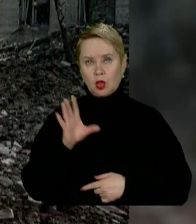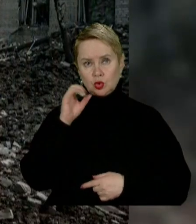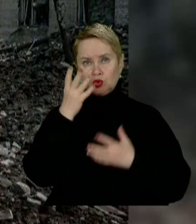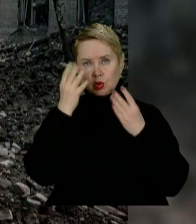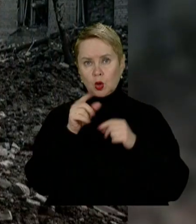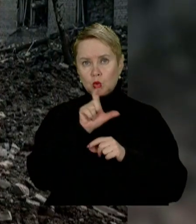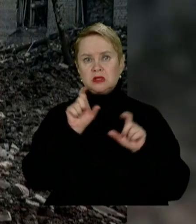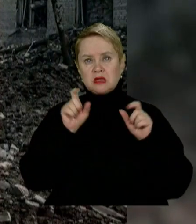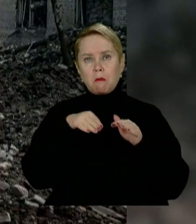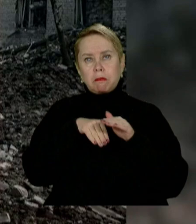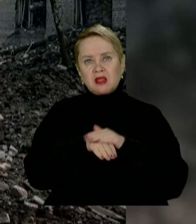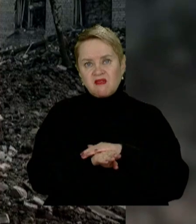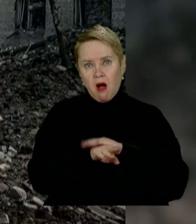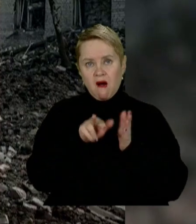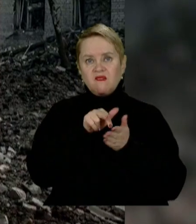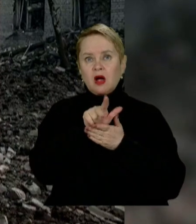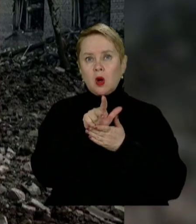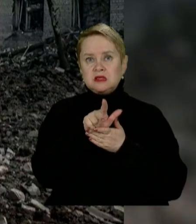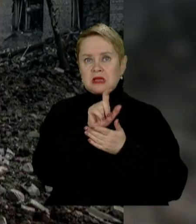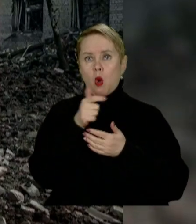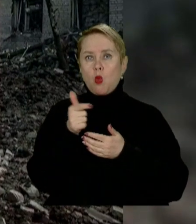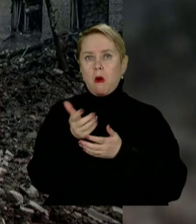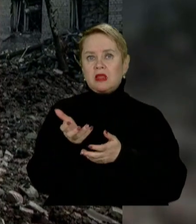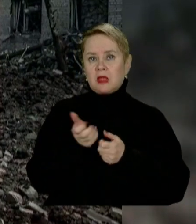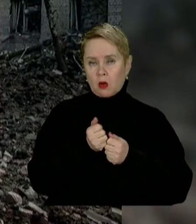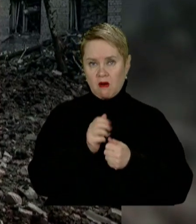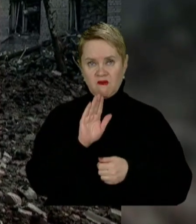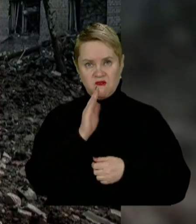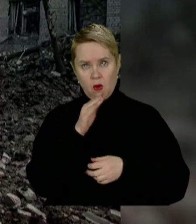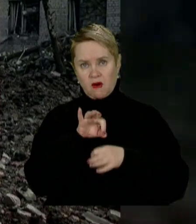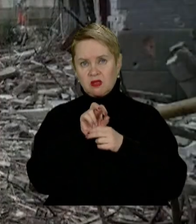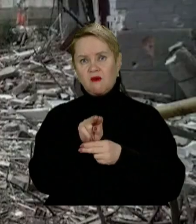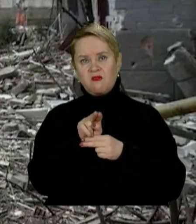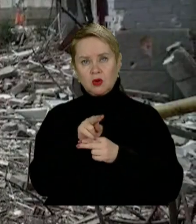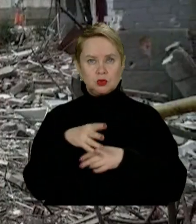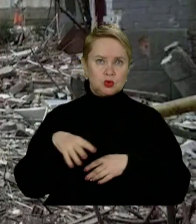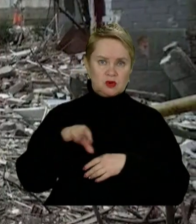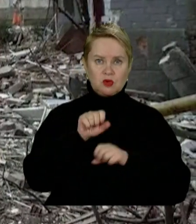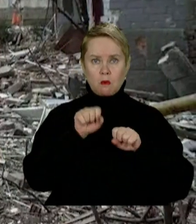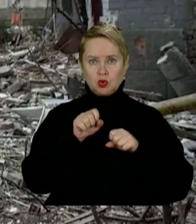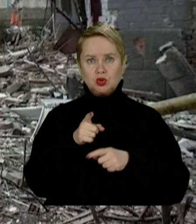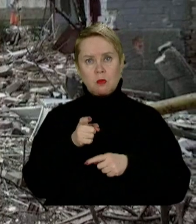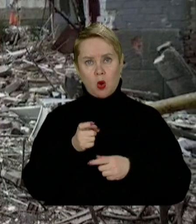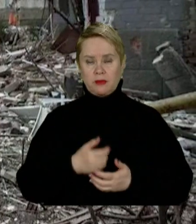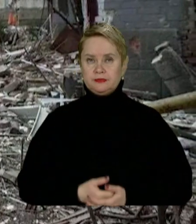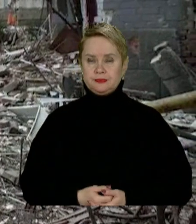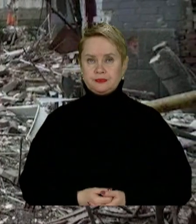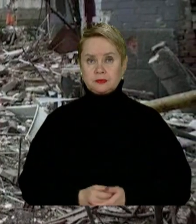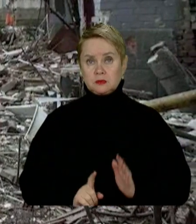та день люди сидять в підвалах, виходять хіба за гуманітаркою. Ворог вже веде вогонь з усієї можливої зброї.